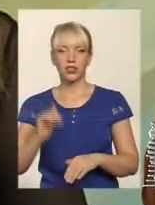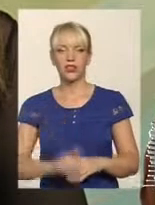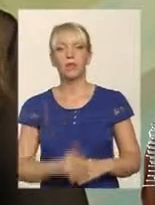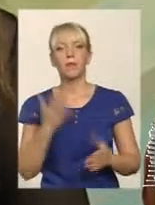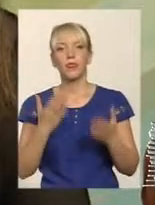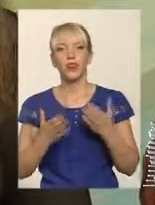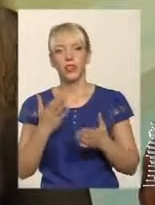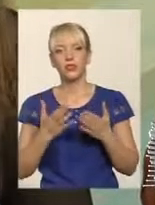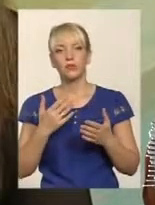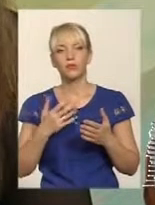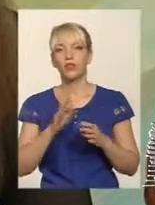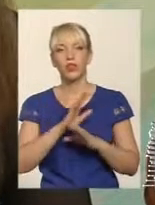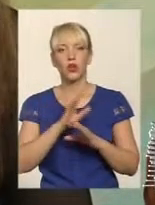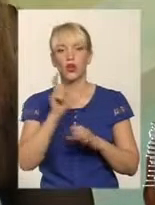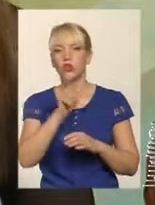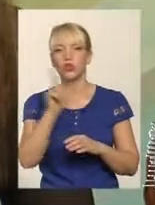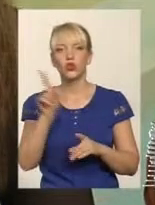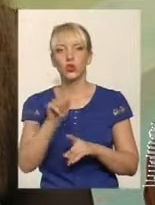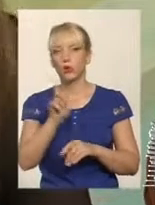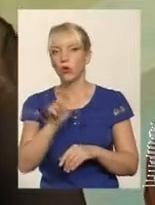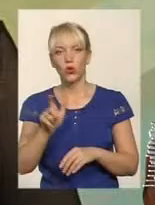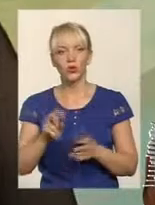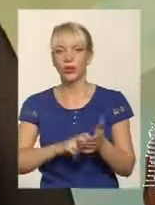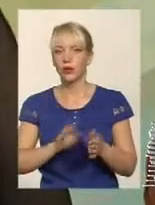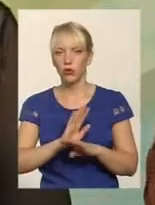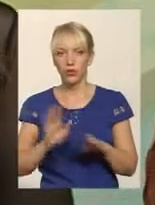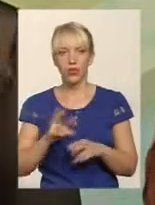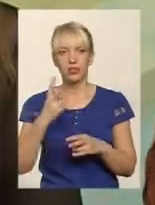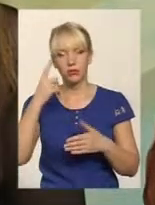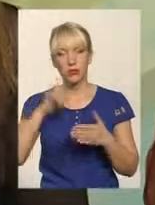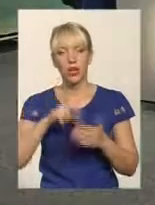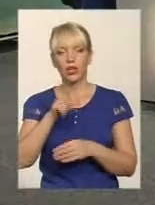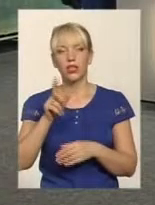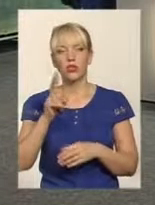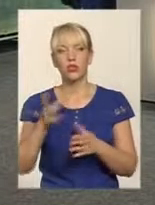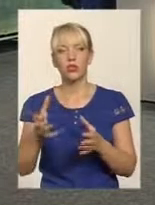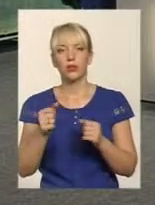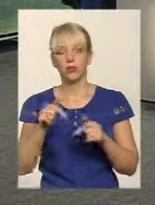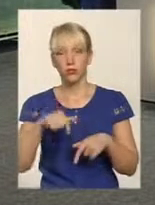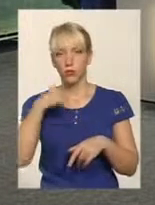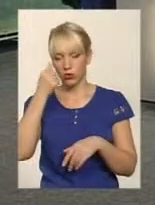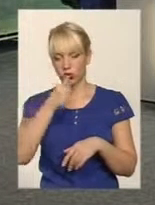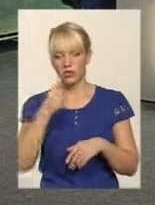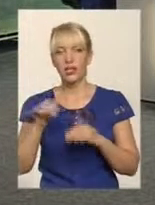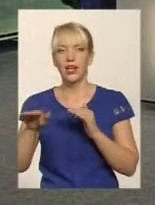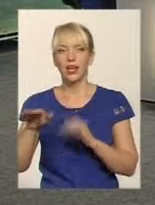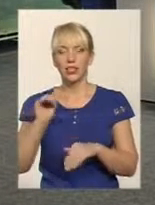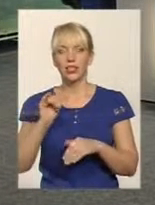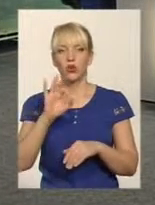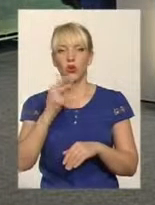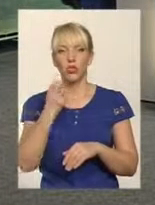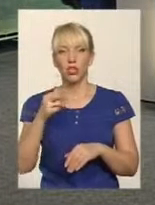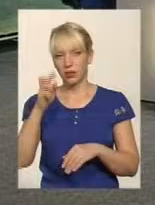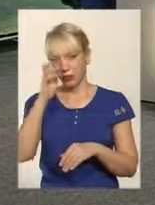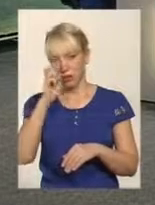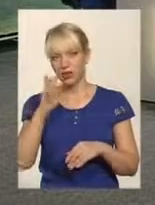Щоб зняти побоювання наших мешканців, я хочу запевнити, що клієнти, які отримали в поточному році кредити в Ощадному банку, в червні